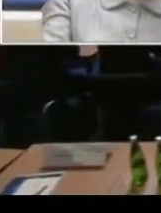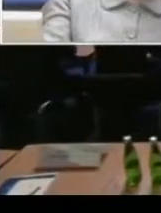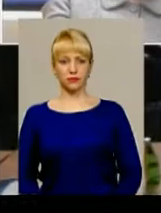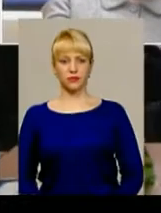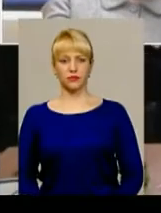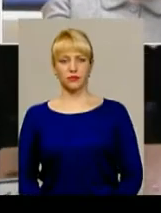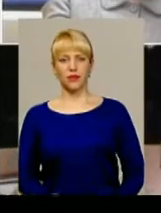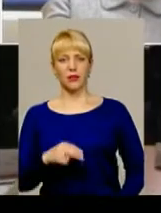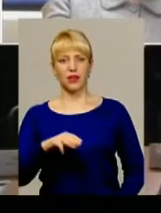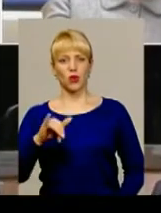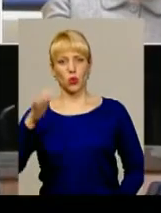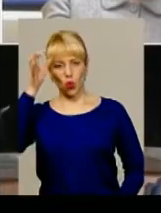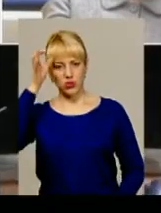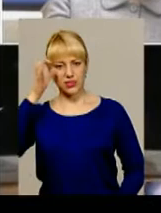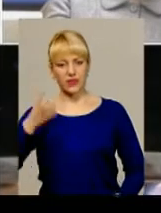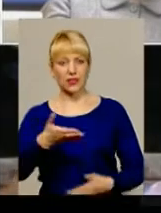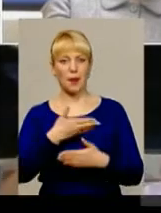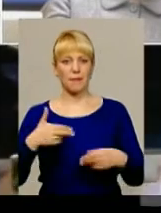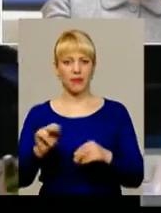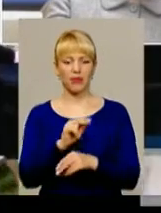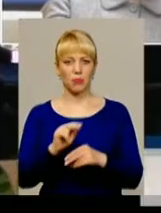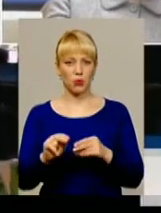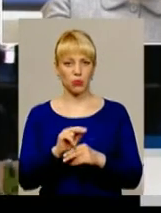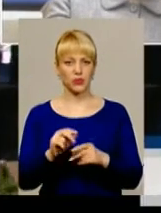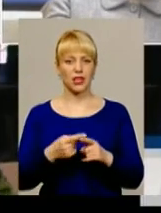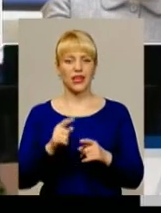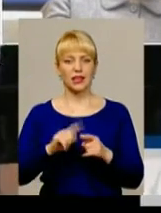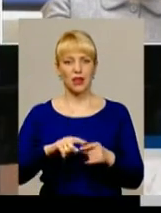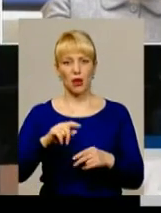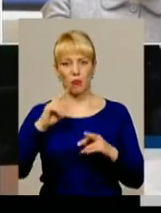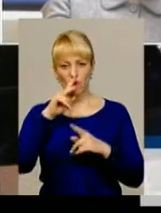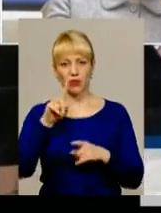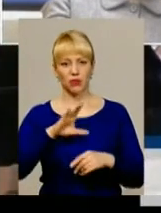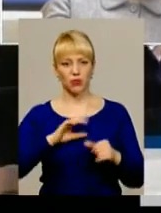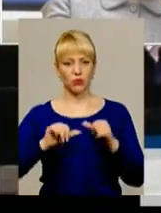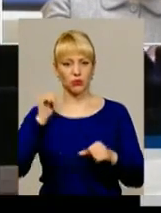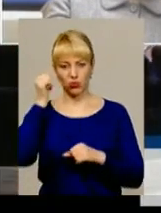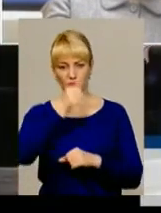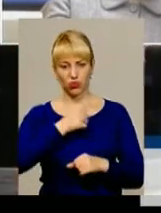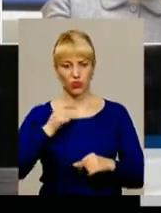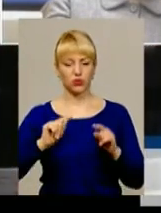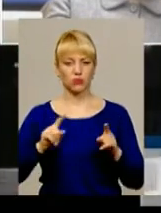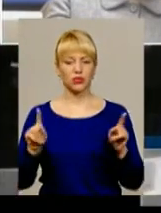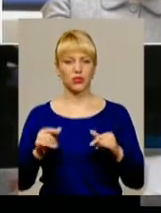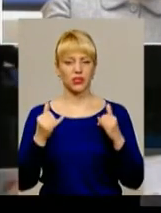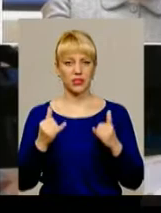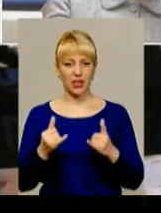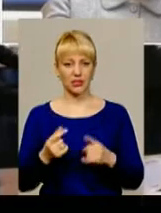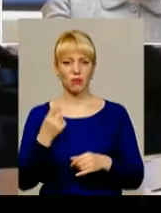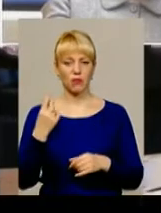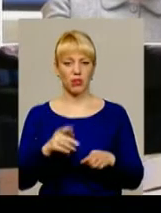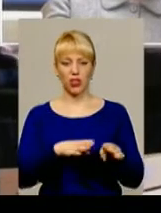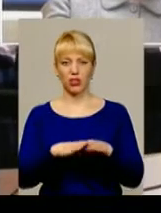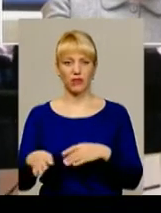Професійно-технічна освіта. Ми виправили, колеги, які помилки, які були минулого року. Тому що зараз, по-перше,